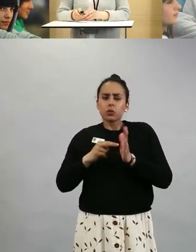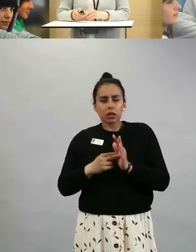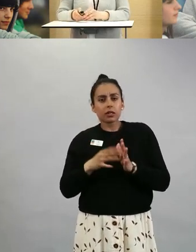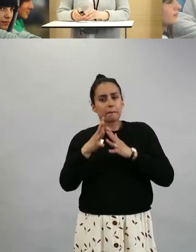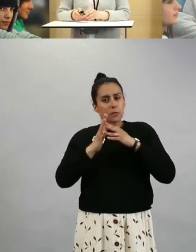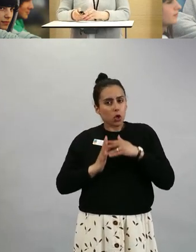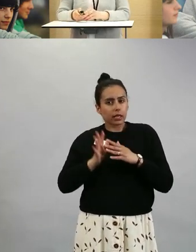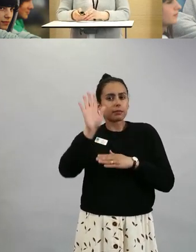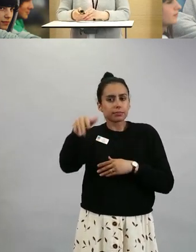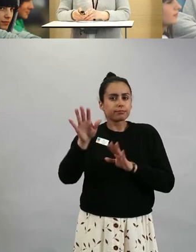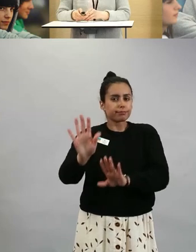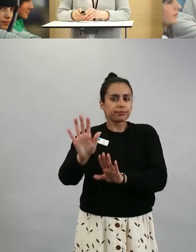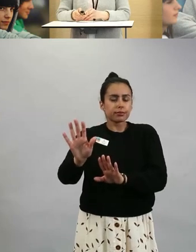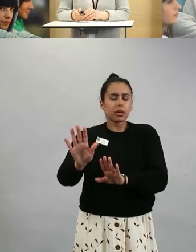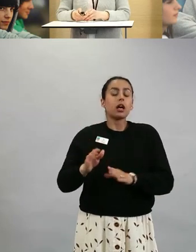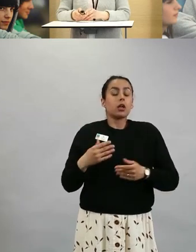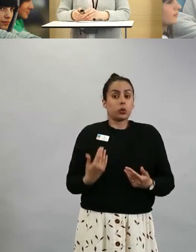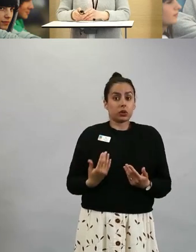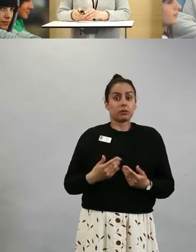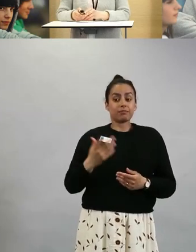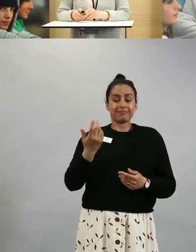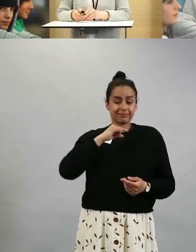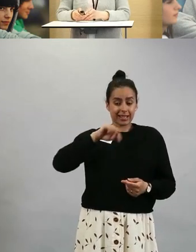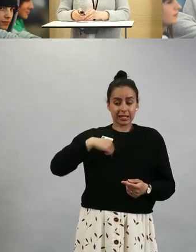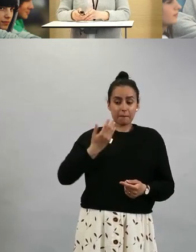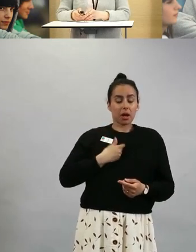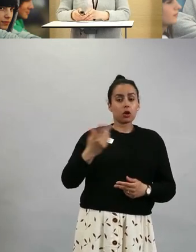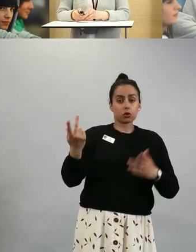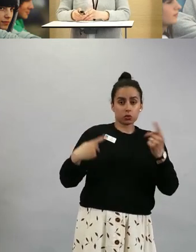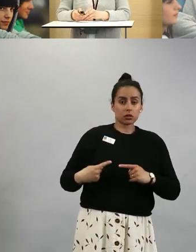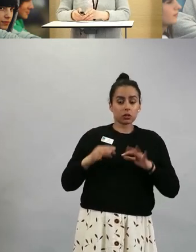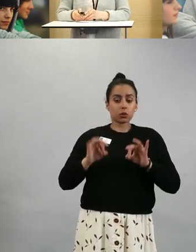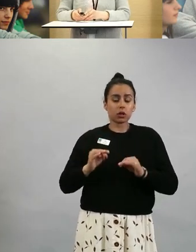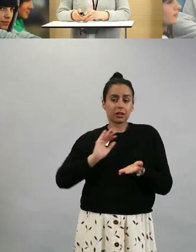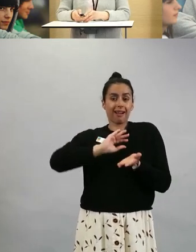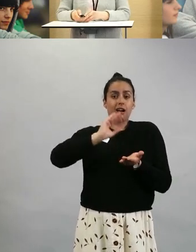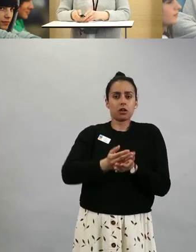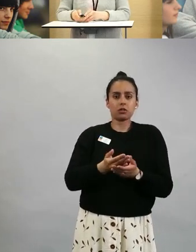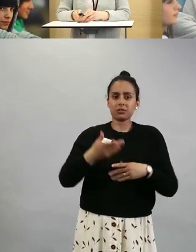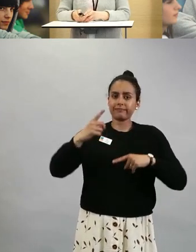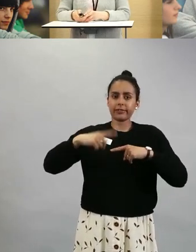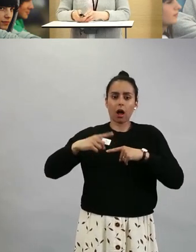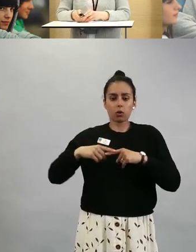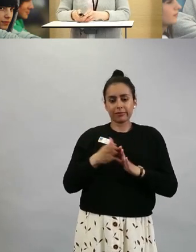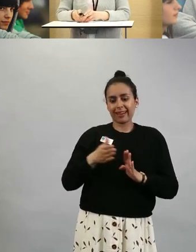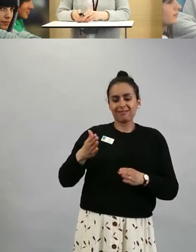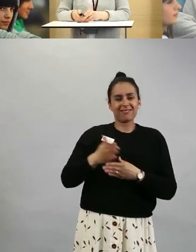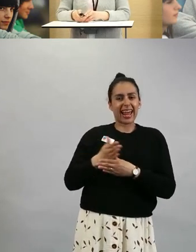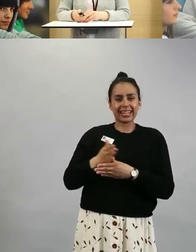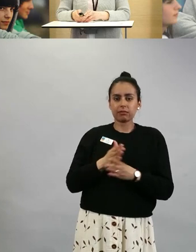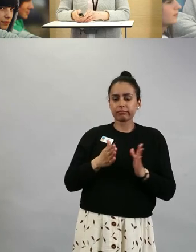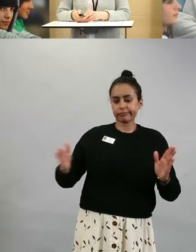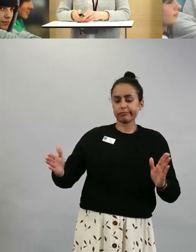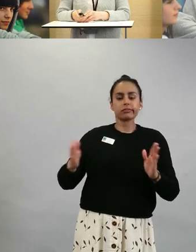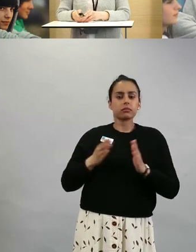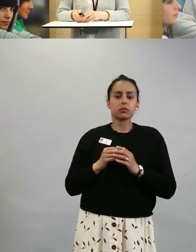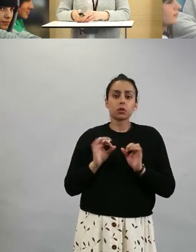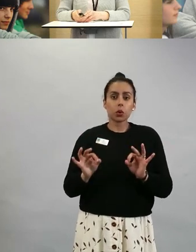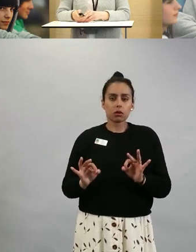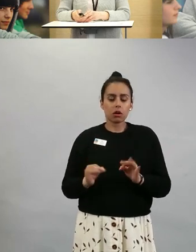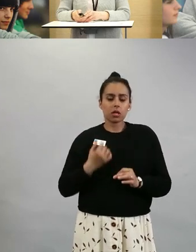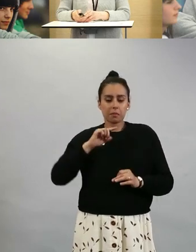annosvälistä. Meidän suositus tällä hetkellä on tämä 12 viikon annosväli kaikkiin näihin